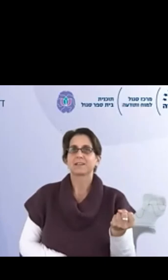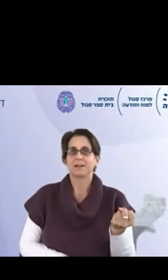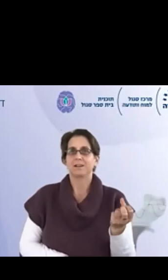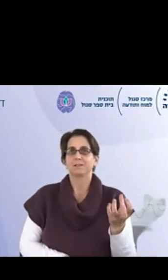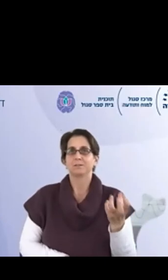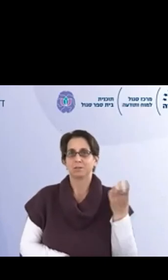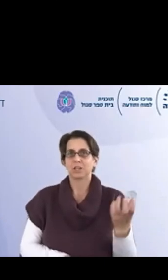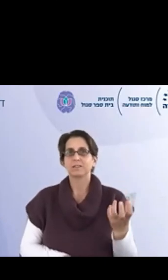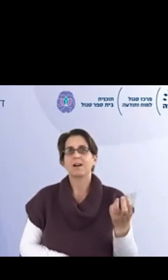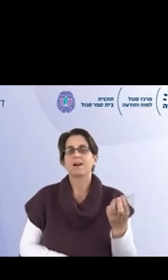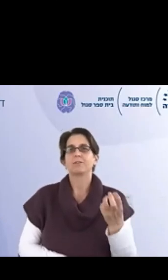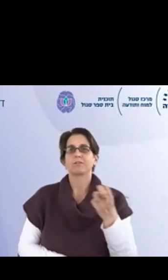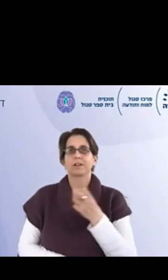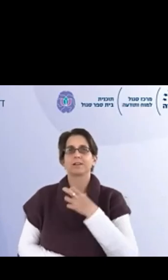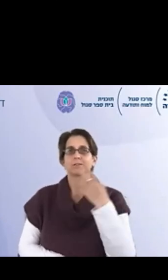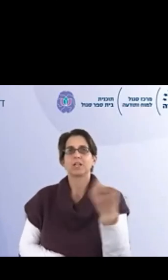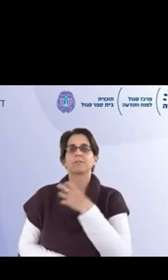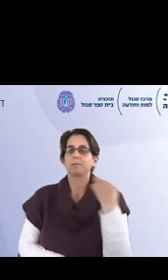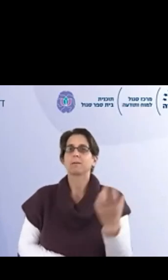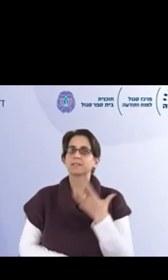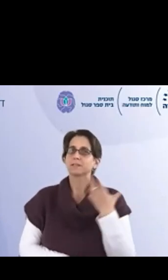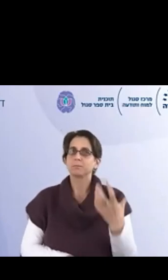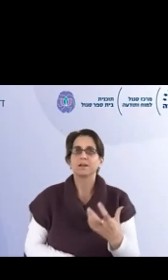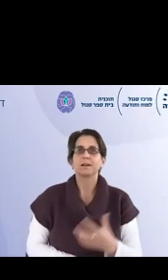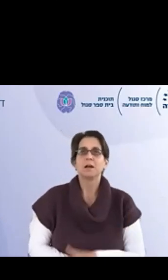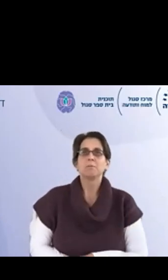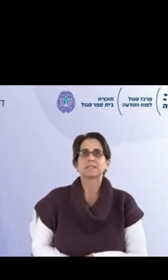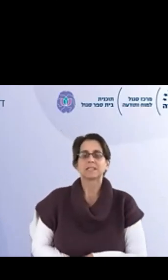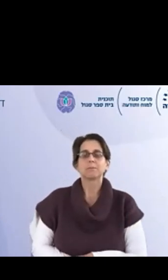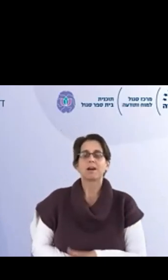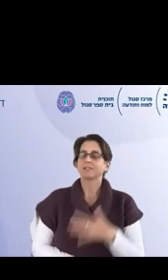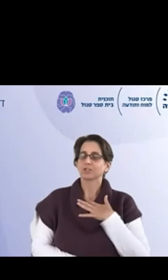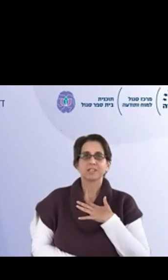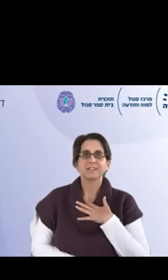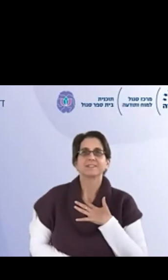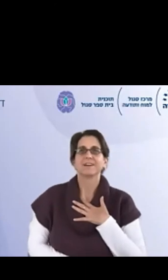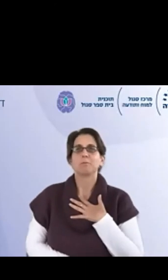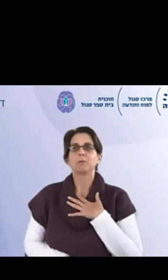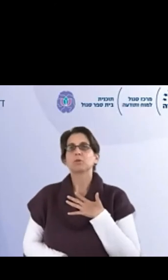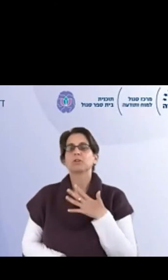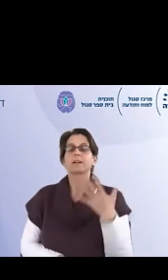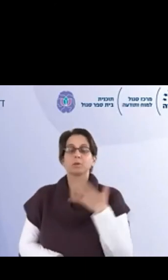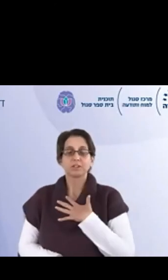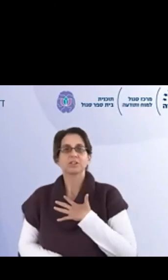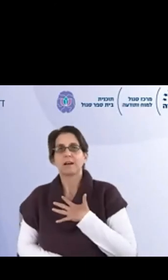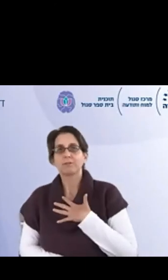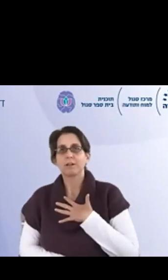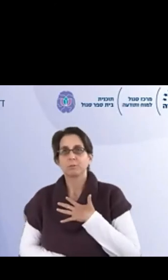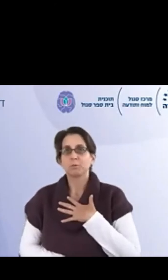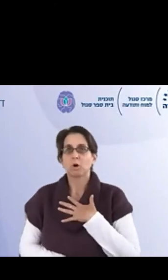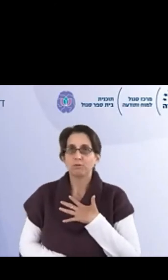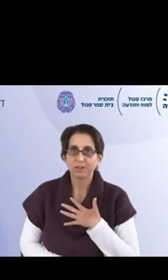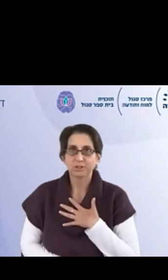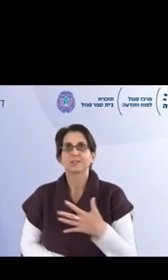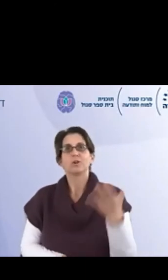הפרקטיקה בשטח, ושני הדברים האלה בעצם מזינים אחד את השני, המון המון תודה, אני גם יודעת שהצטרפת